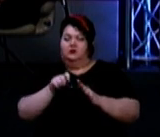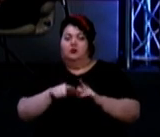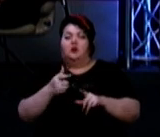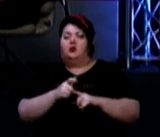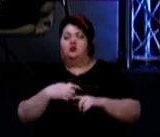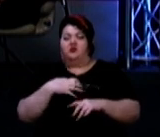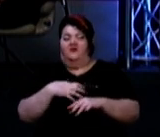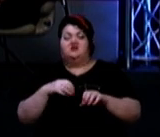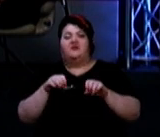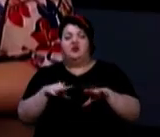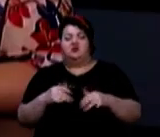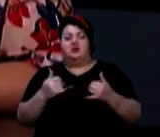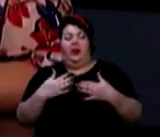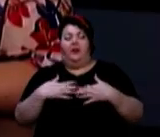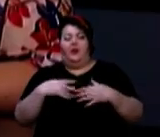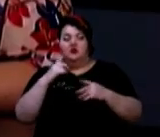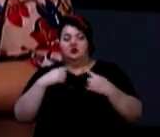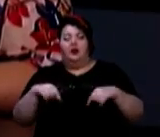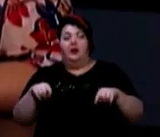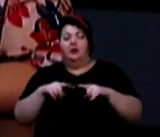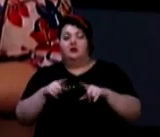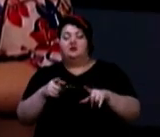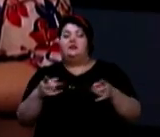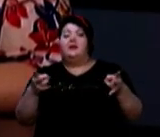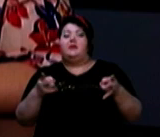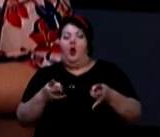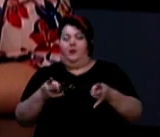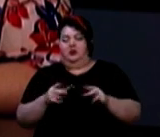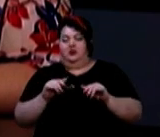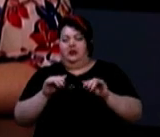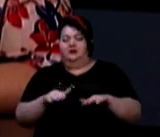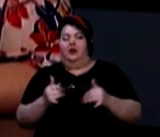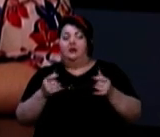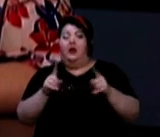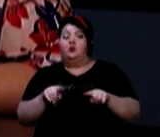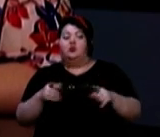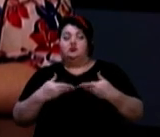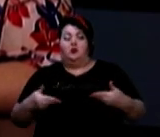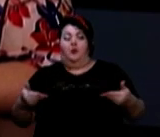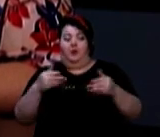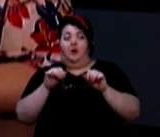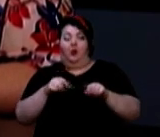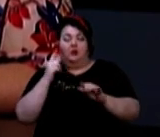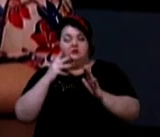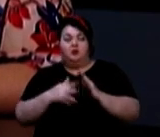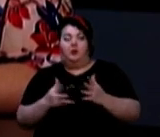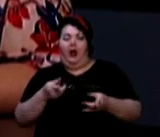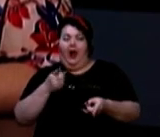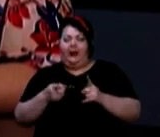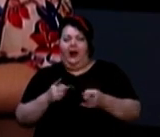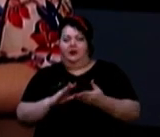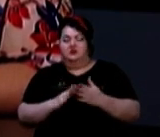важливе рішення для нашої країни. І це необхідний захід для того, щоб ми могли зрозуміти, яка реальна